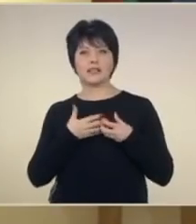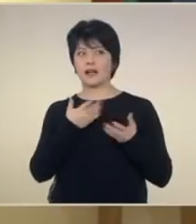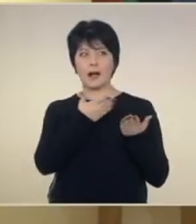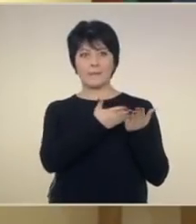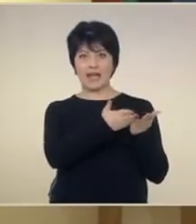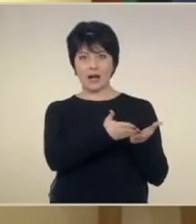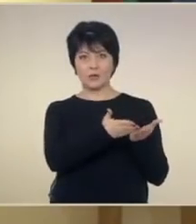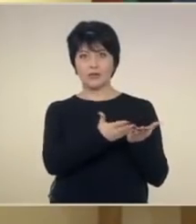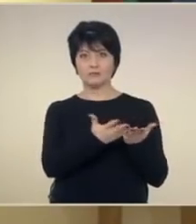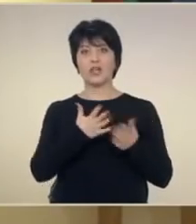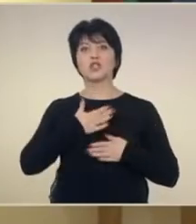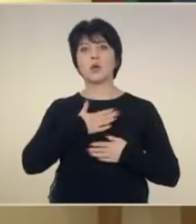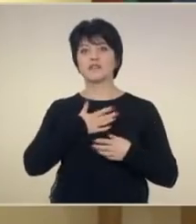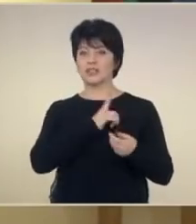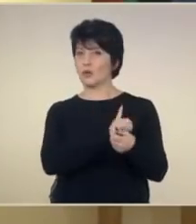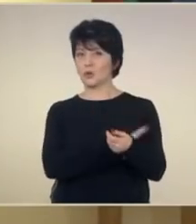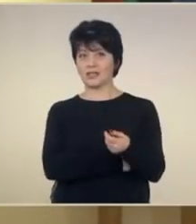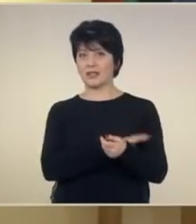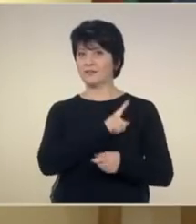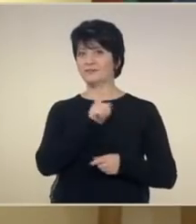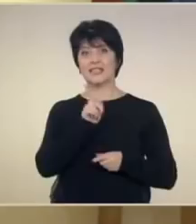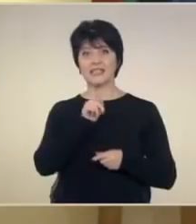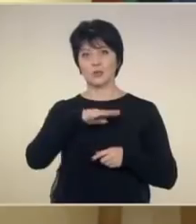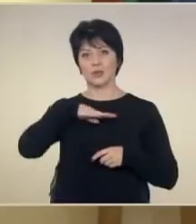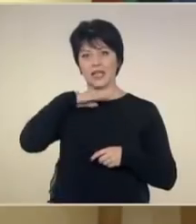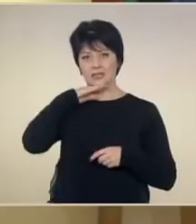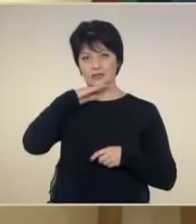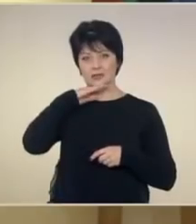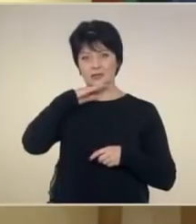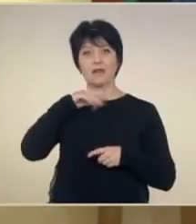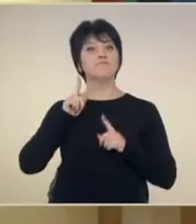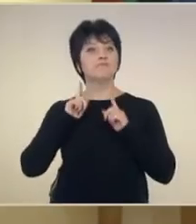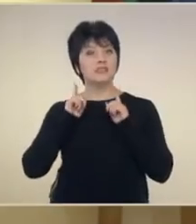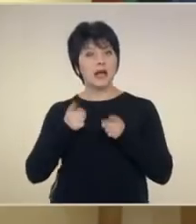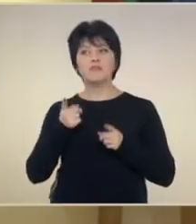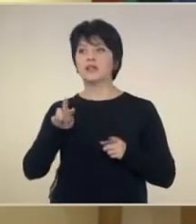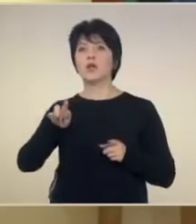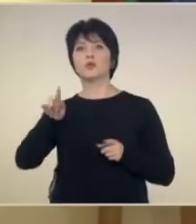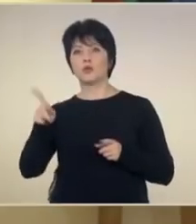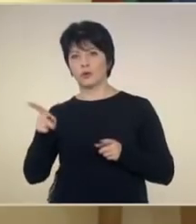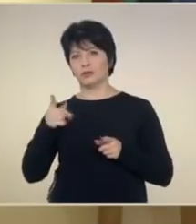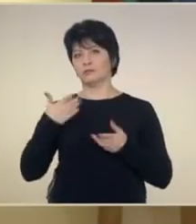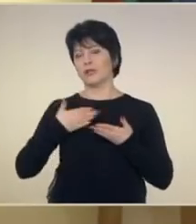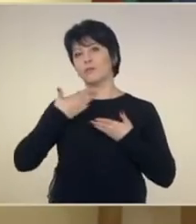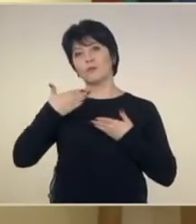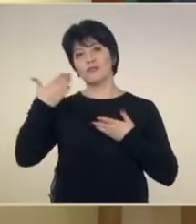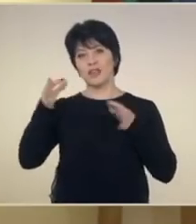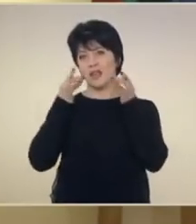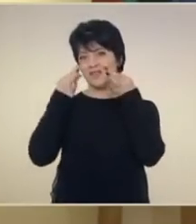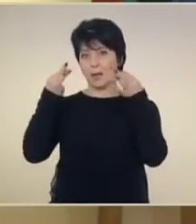собствените му усилия не винаги са достатъчни. Трябва някой друг да му посвети внимание,